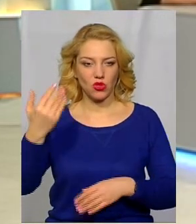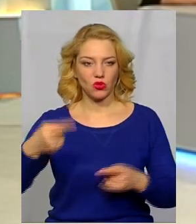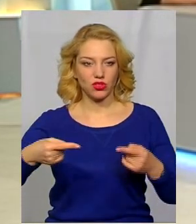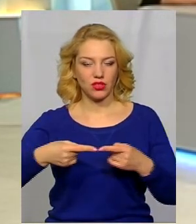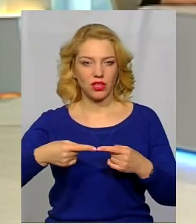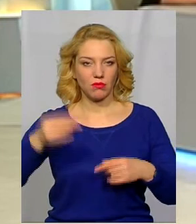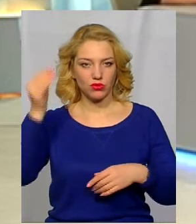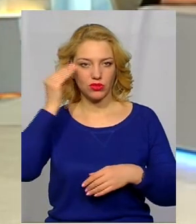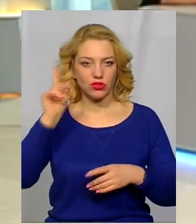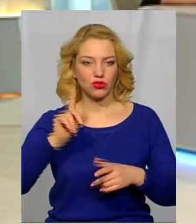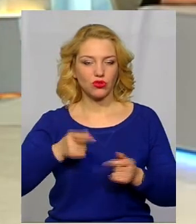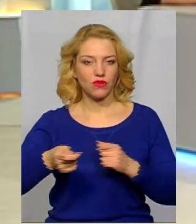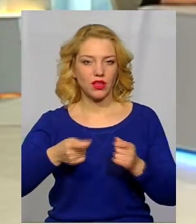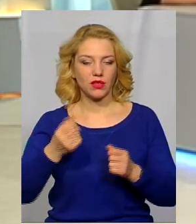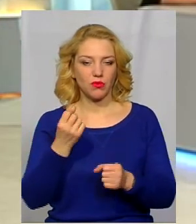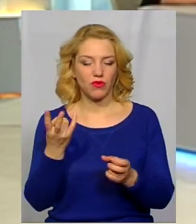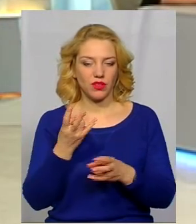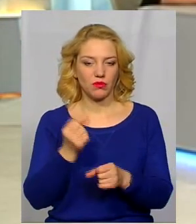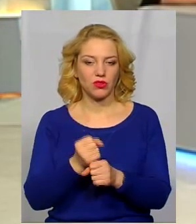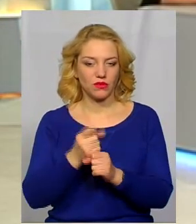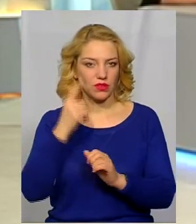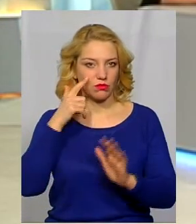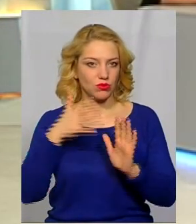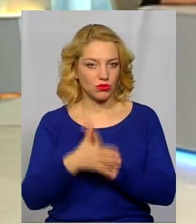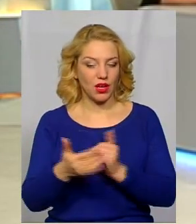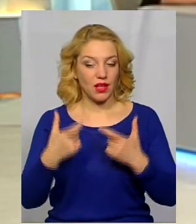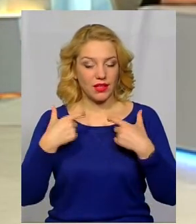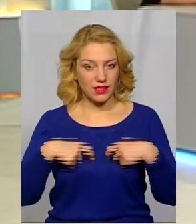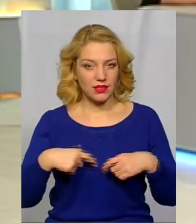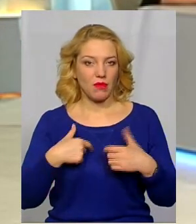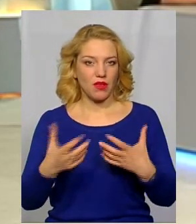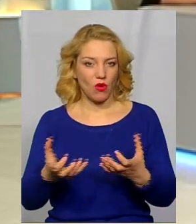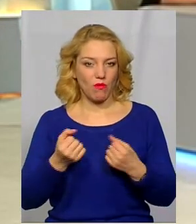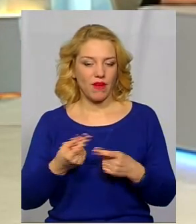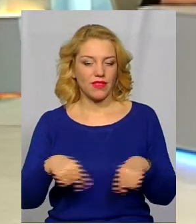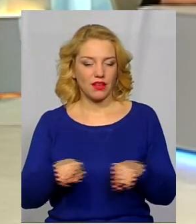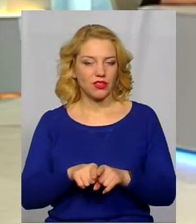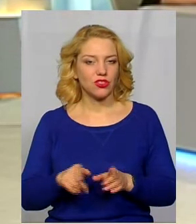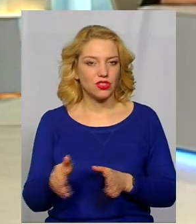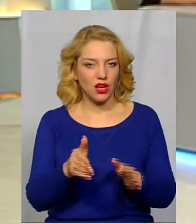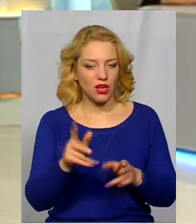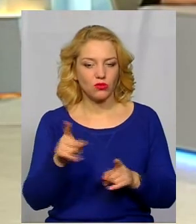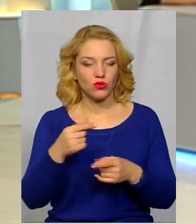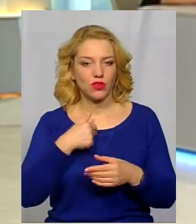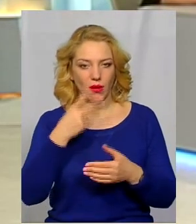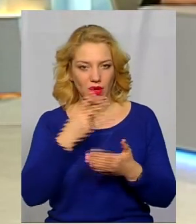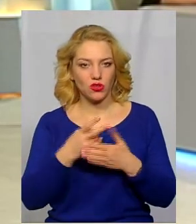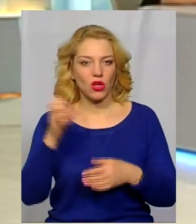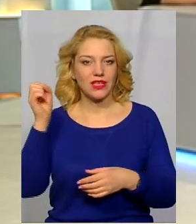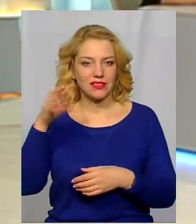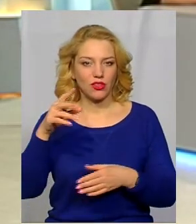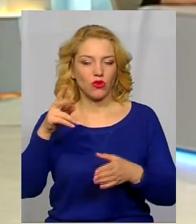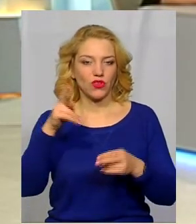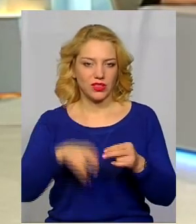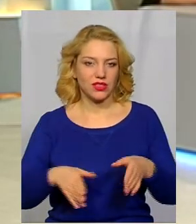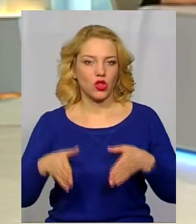позиція, що влада має працювати прозоро. Я для себе обрав цей шлях, тому що я бачу світло в кінці тунелю. Я